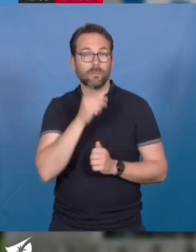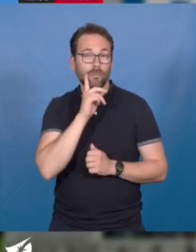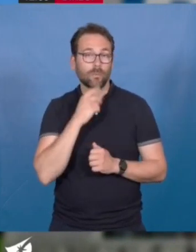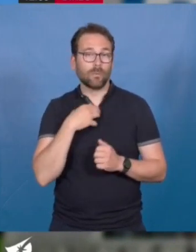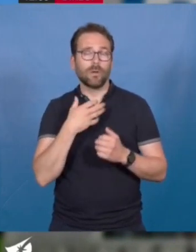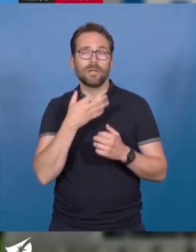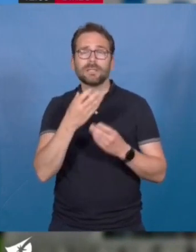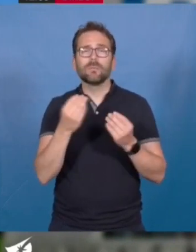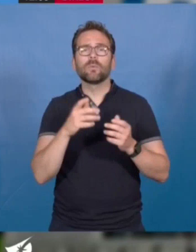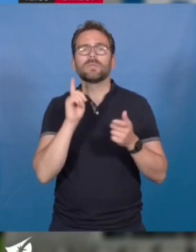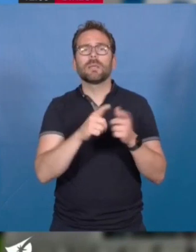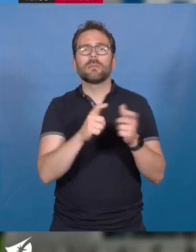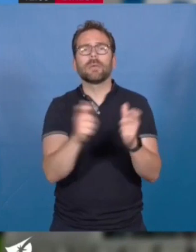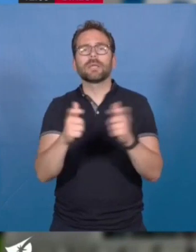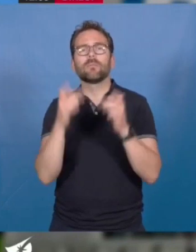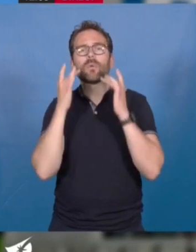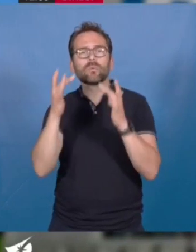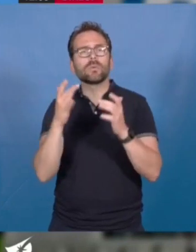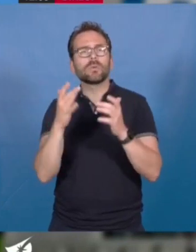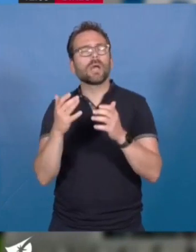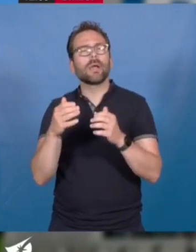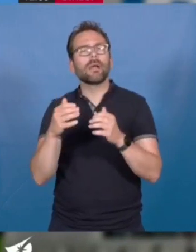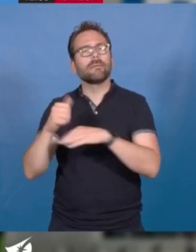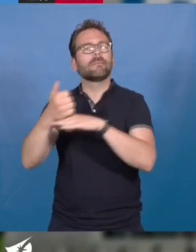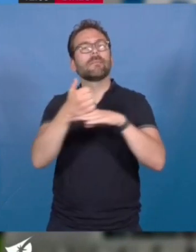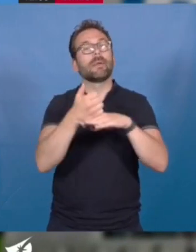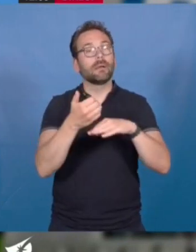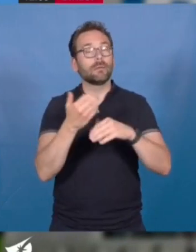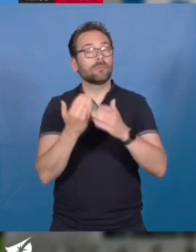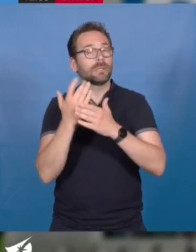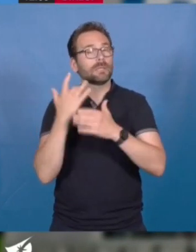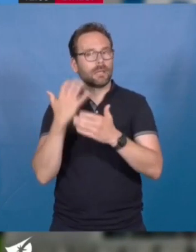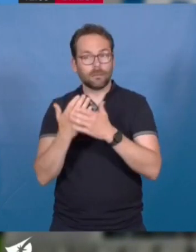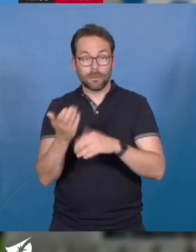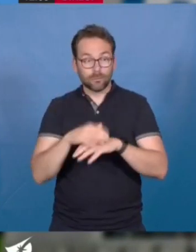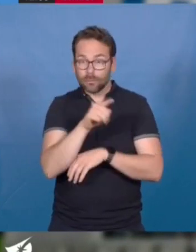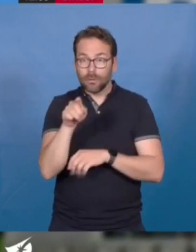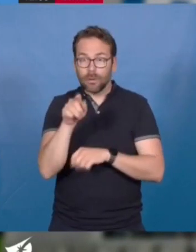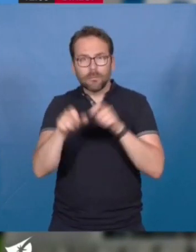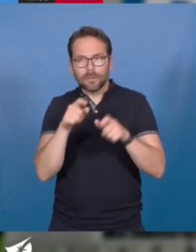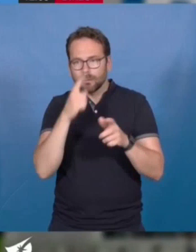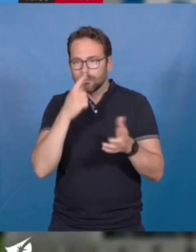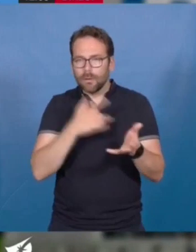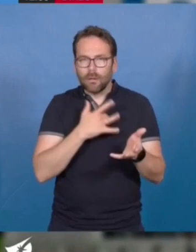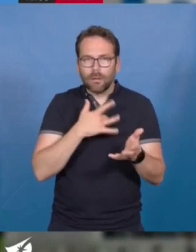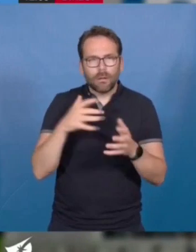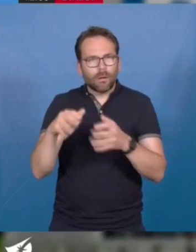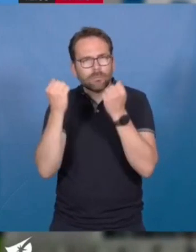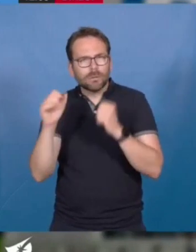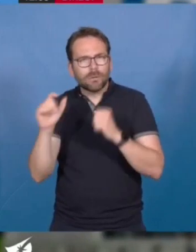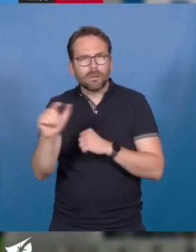équipements culturels et de leurs acteurs depuis ce matin. Et ce sont aussi des personnes passionnées, passionnantes, d'une extrême compétence.